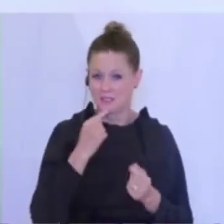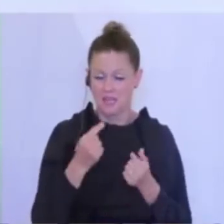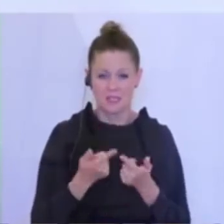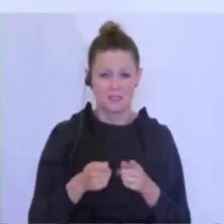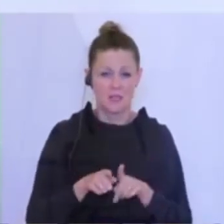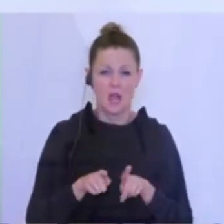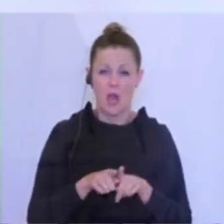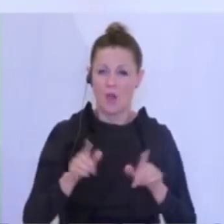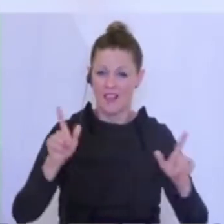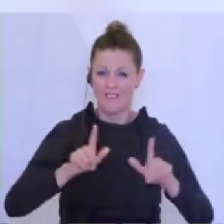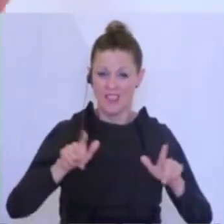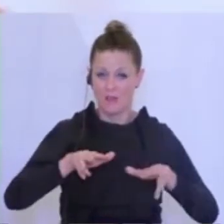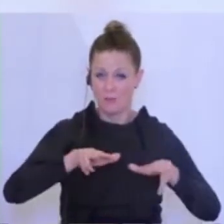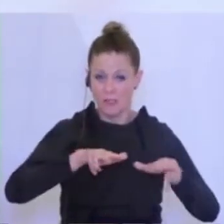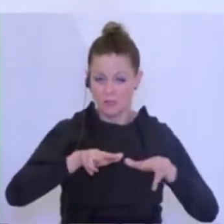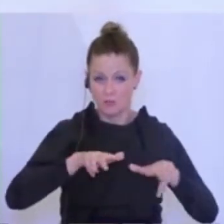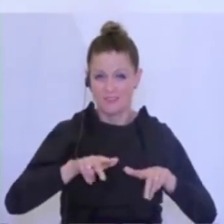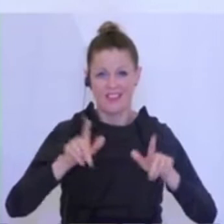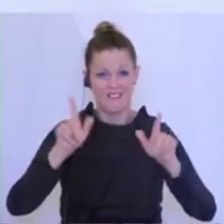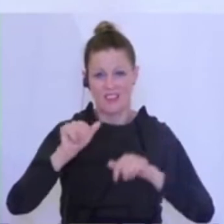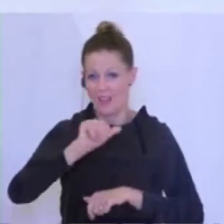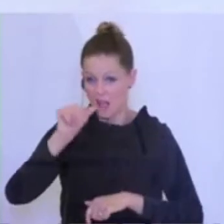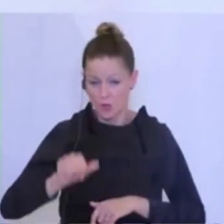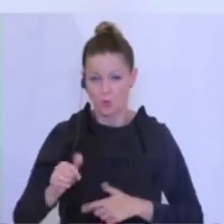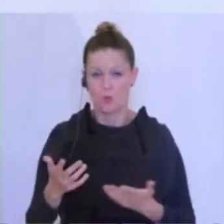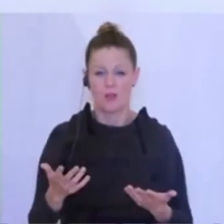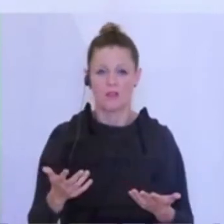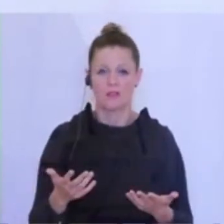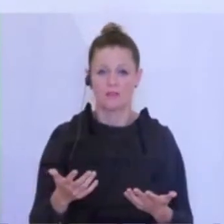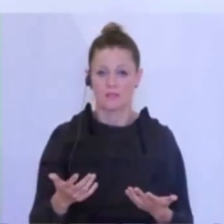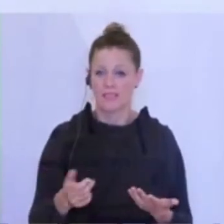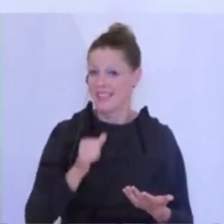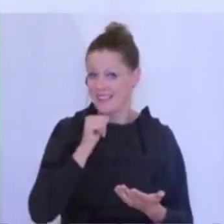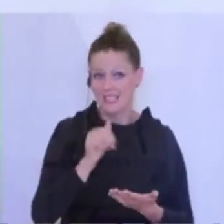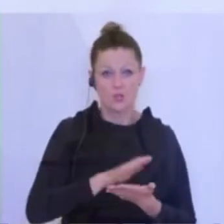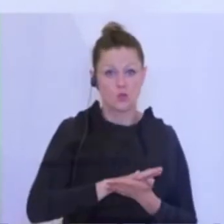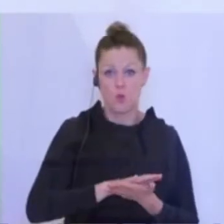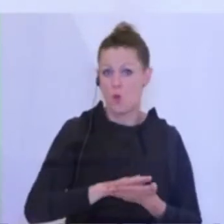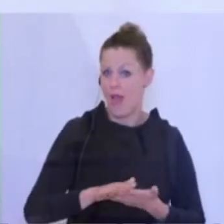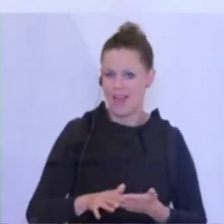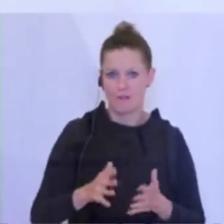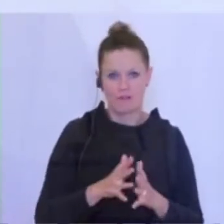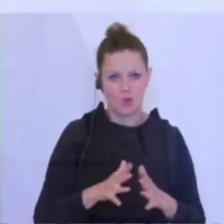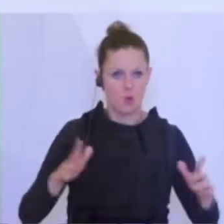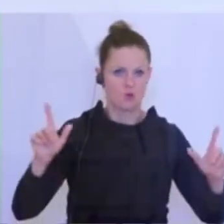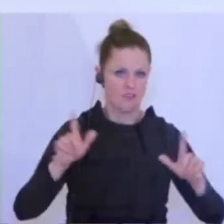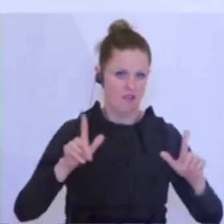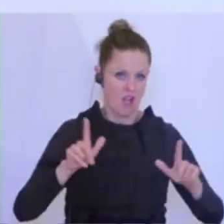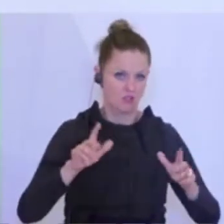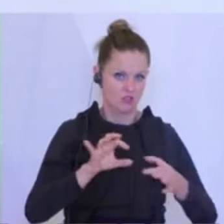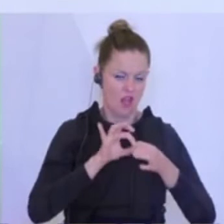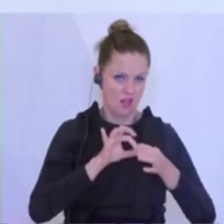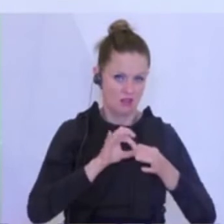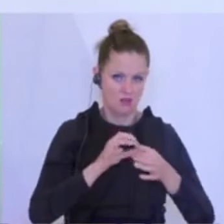Eventmanagement- und Eventagenturen, das ist ja gar nicht so leicht mit diesen ganz großen Veranstaltungen etwa,